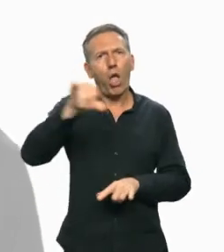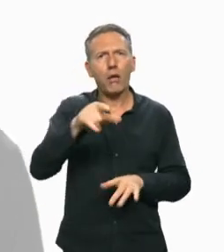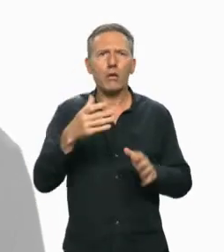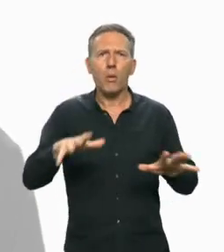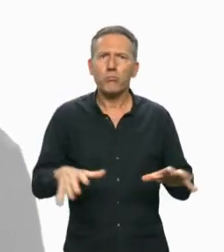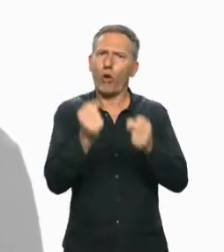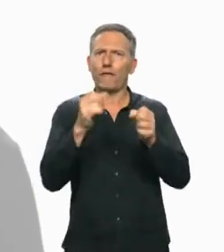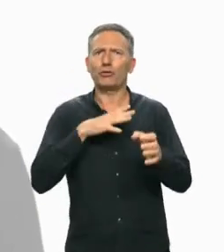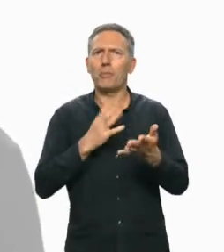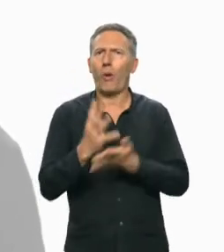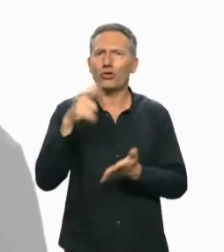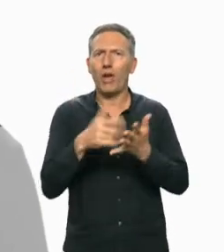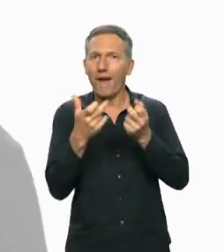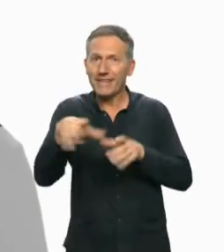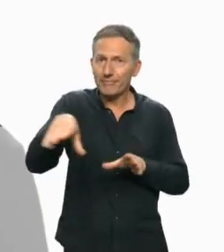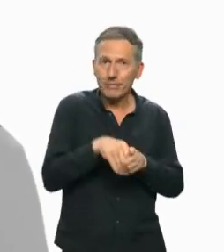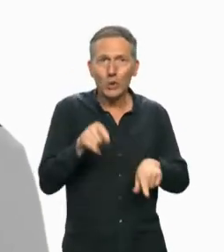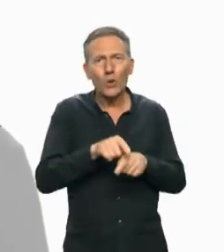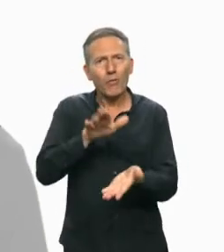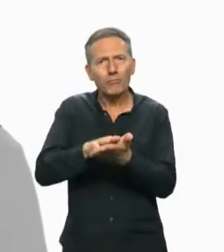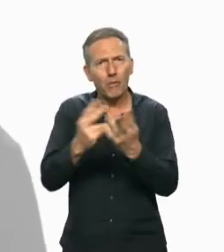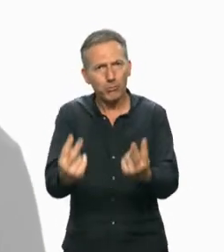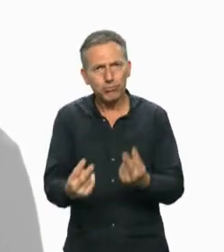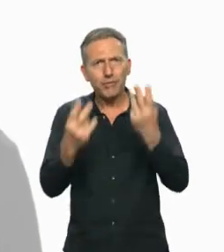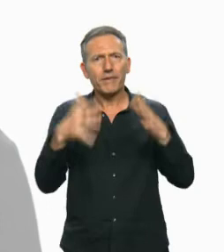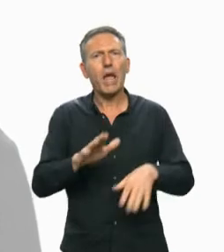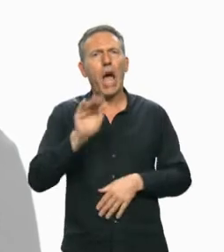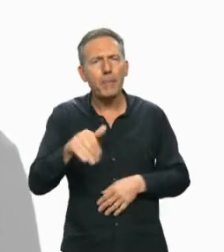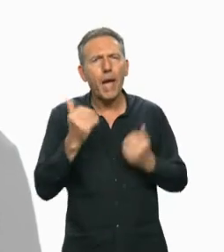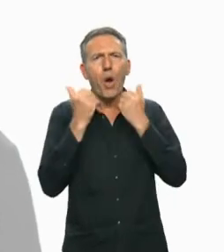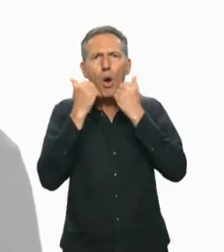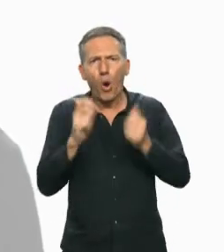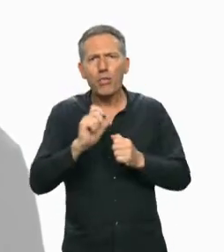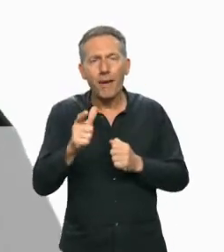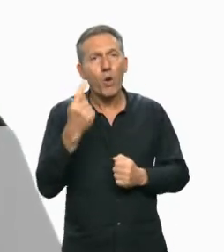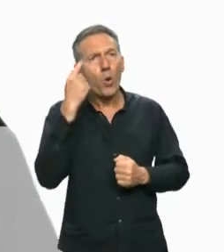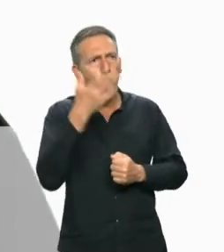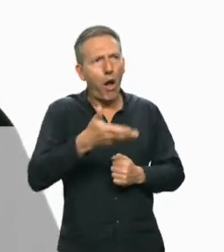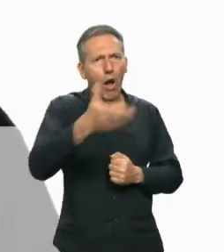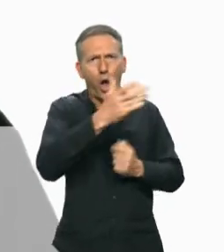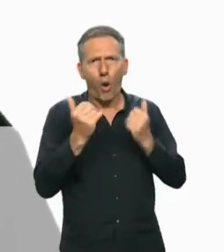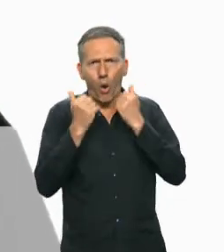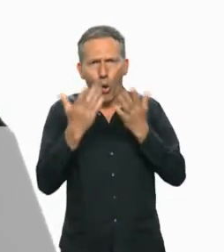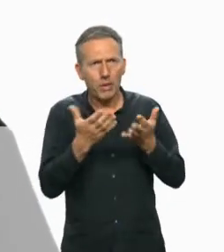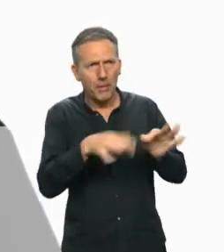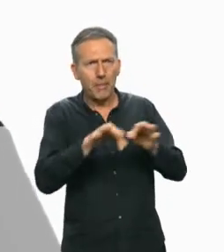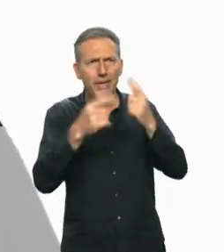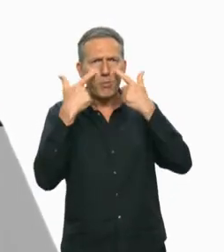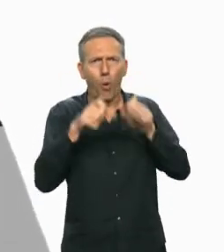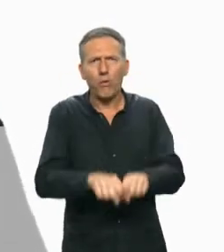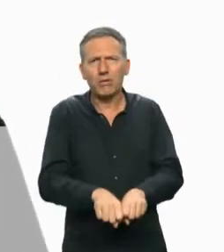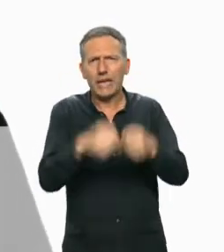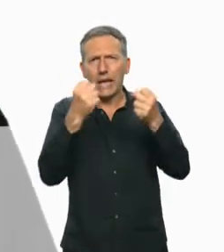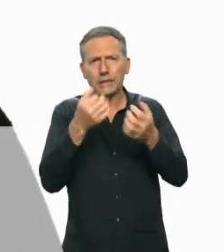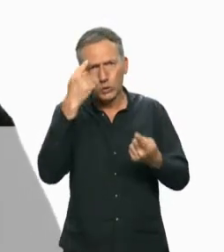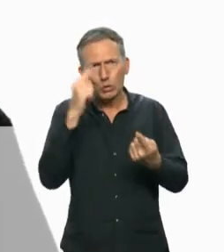croire qu'un projet vous sauverait, qu'on avait envie de vous, on vous a fait applaudir, puis vous avez eu honte. Honte d'avoir cru en eux, honte de voir votre